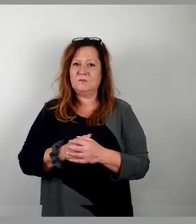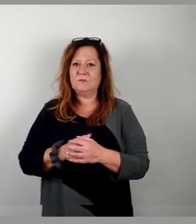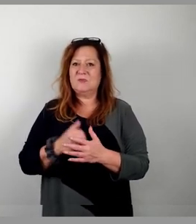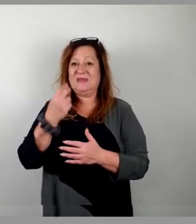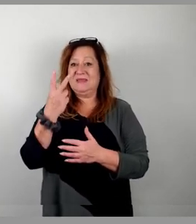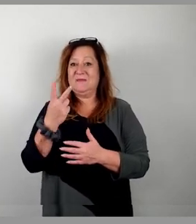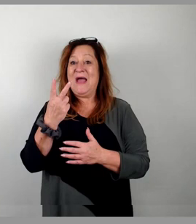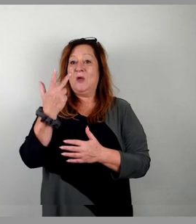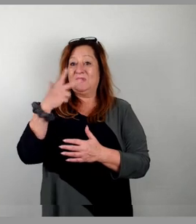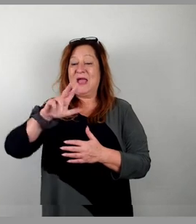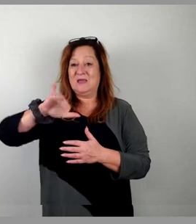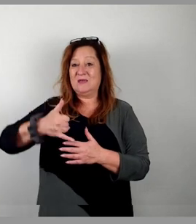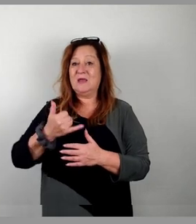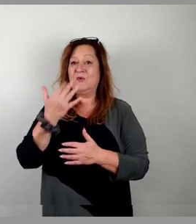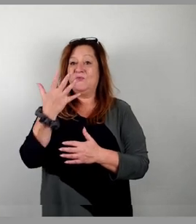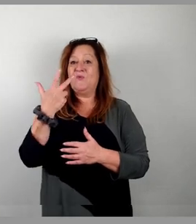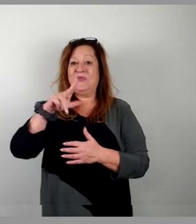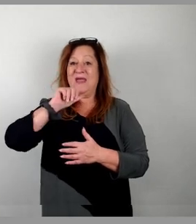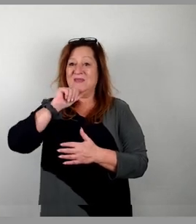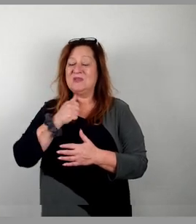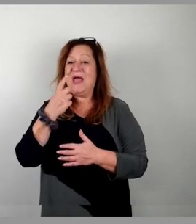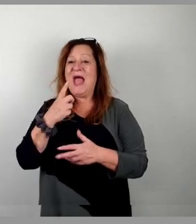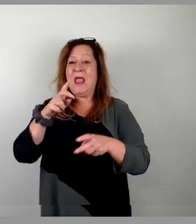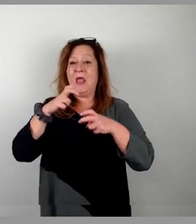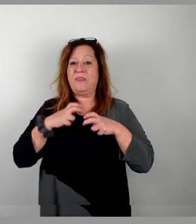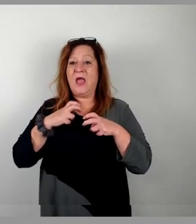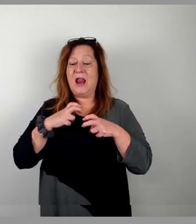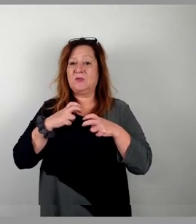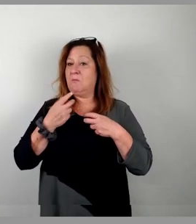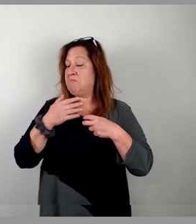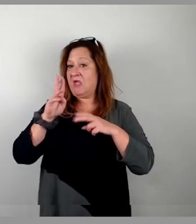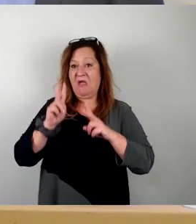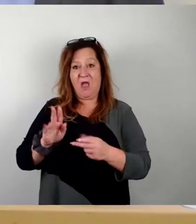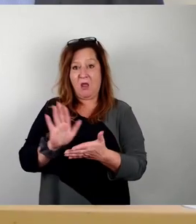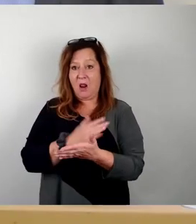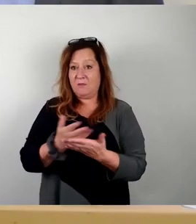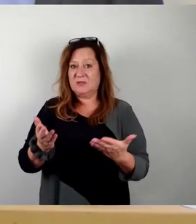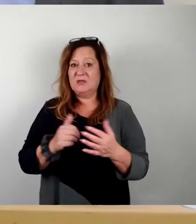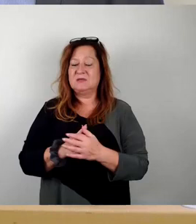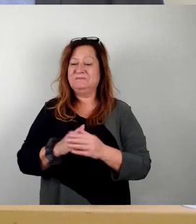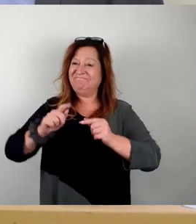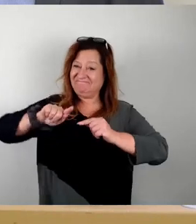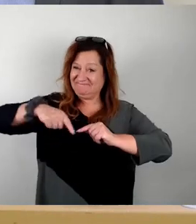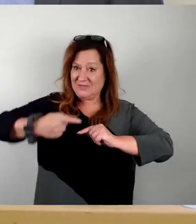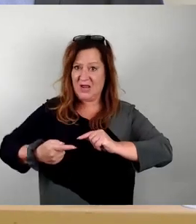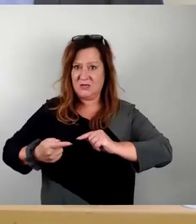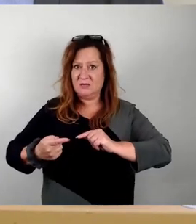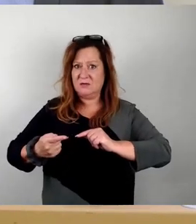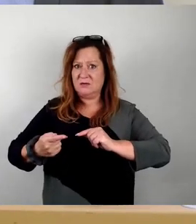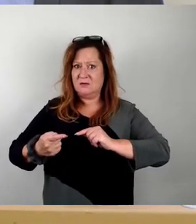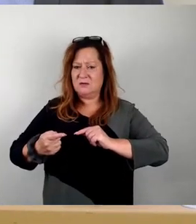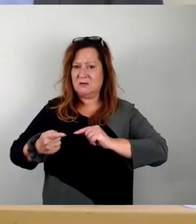32, 35, nein, eine Enthaltung, hat keine Mehrheit gefunden. Und dann haben wir noch den